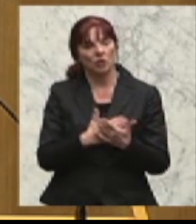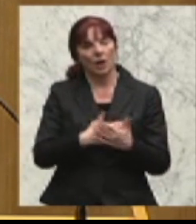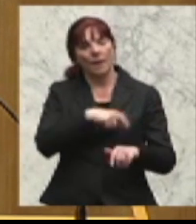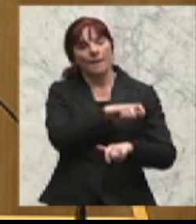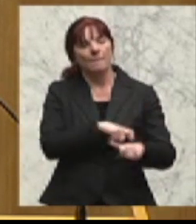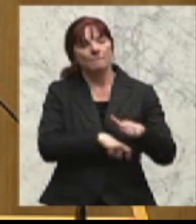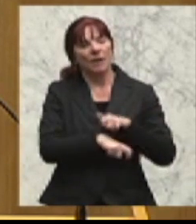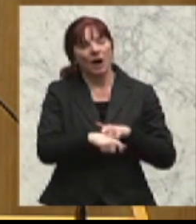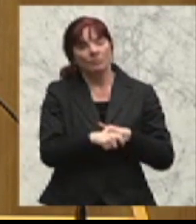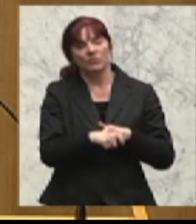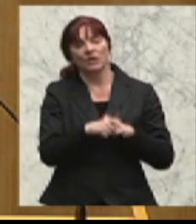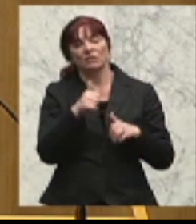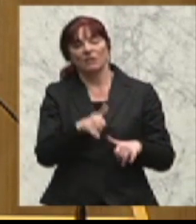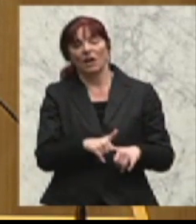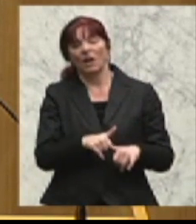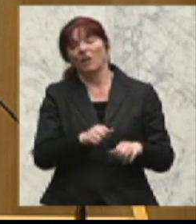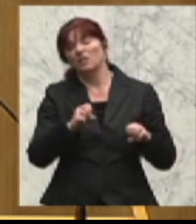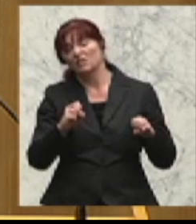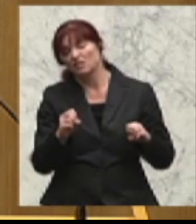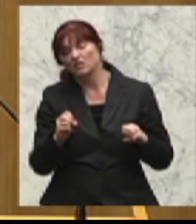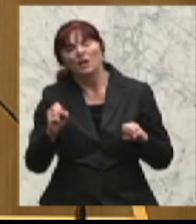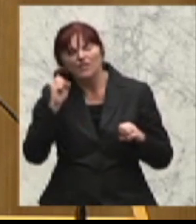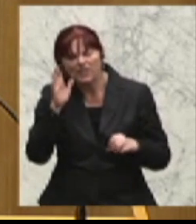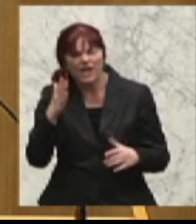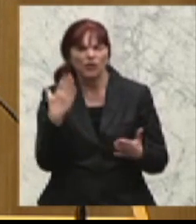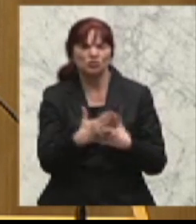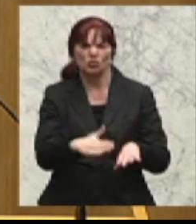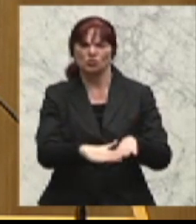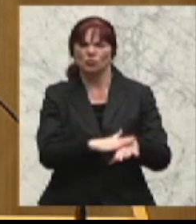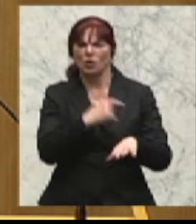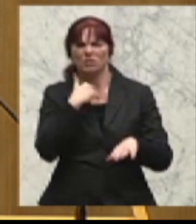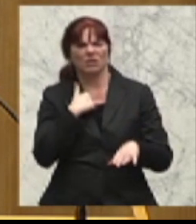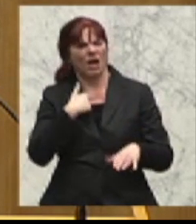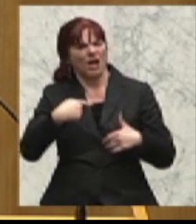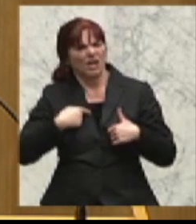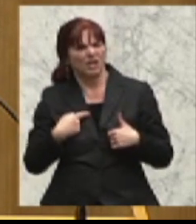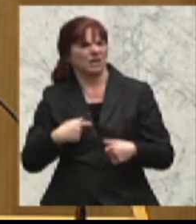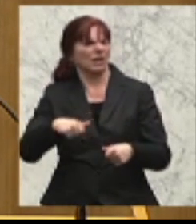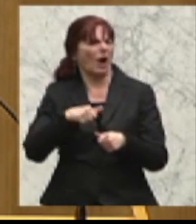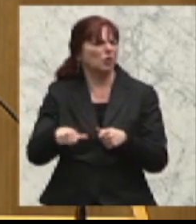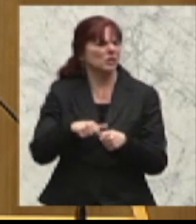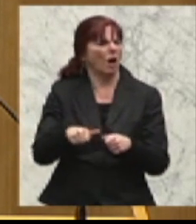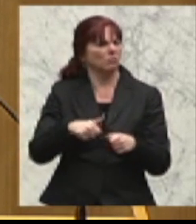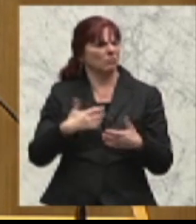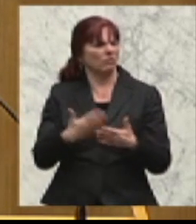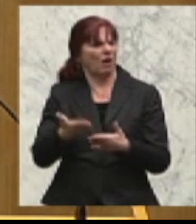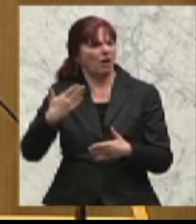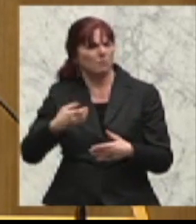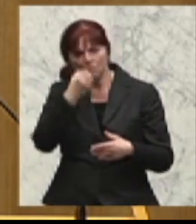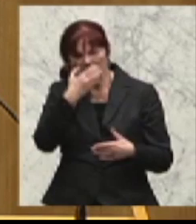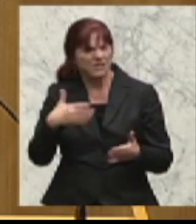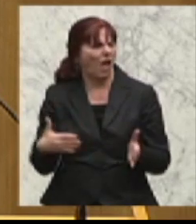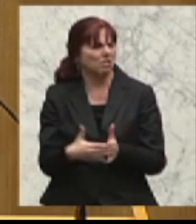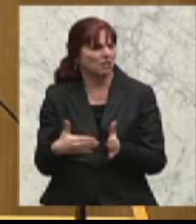tagtäglich mit Misshandlungsvorwürfen konfrontiert sind, damit konfrontiert sind, dass sie vermeintlich in ihren